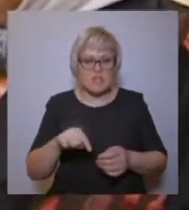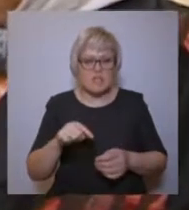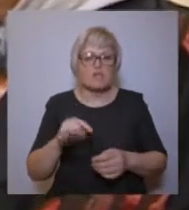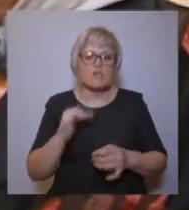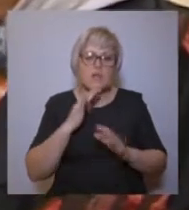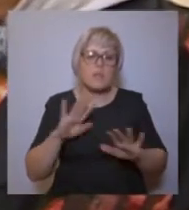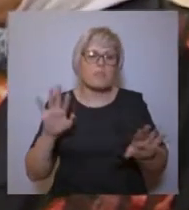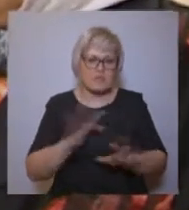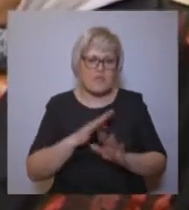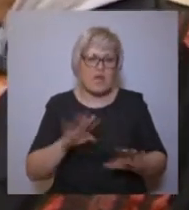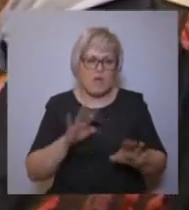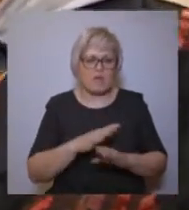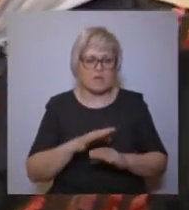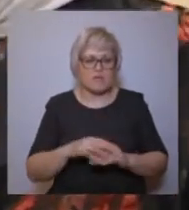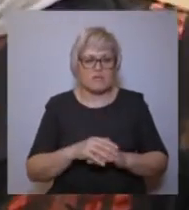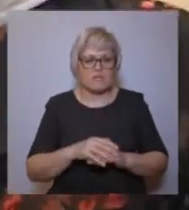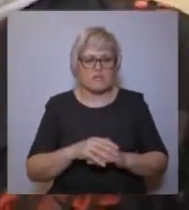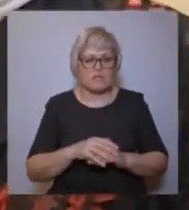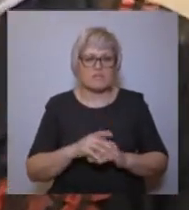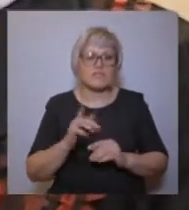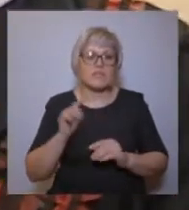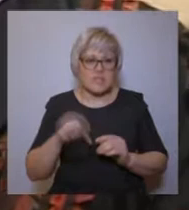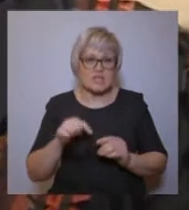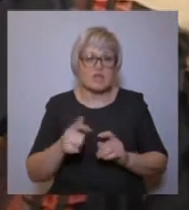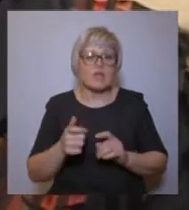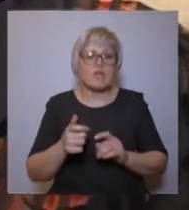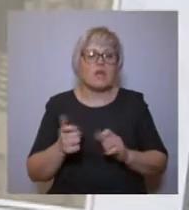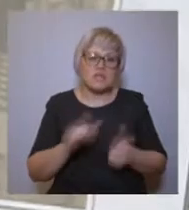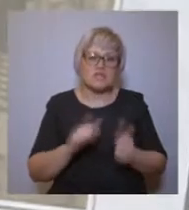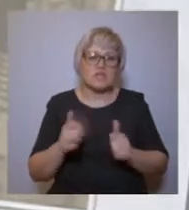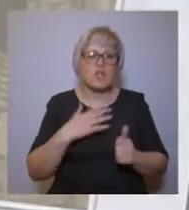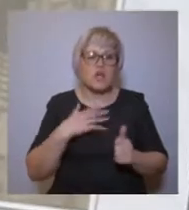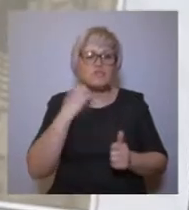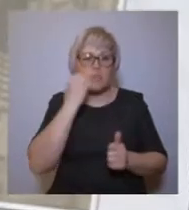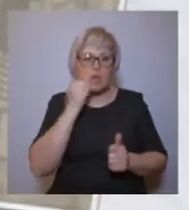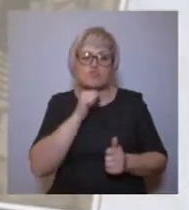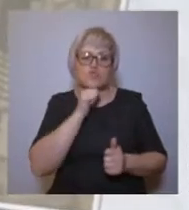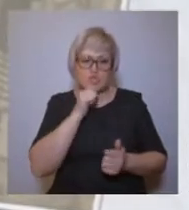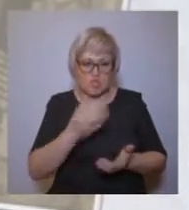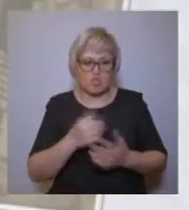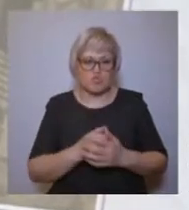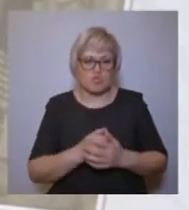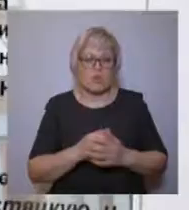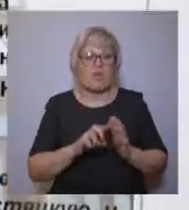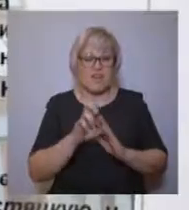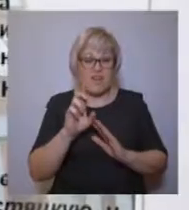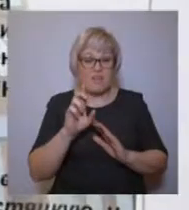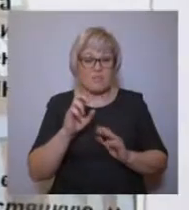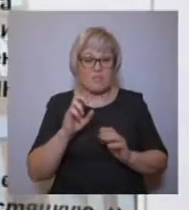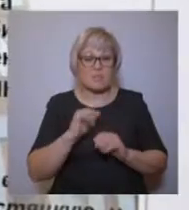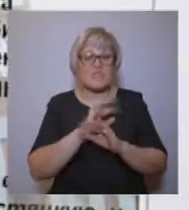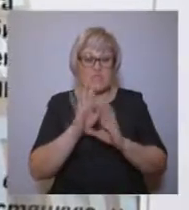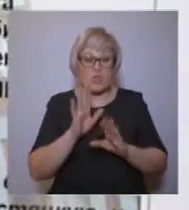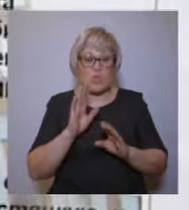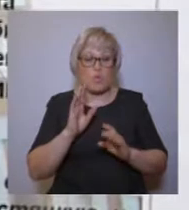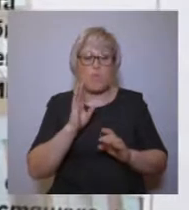Поэтому воспринимаем мы церковь как родную. Успенский храм Пресвятой Богородицы, воздвигнутый в